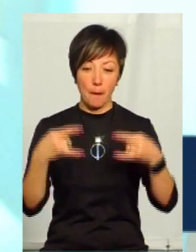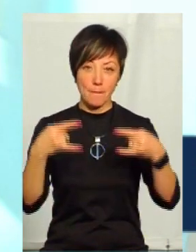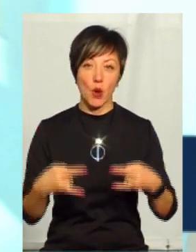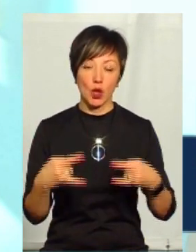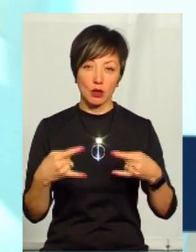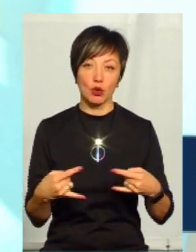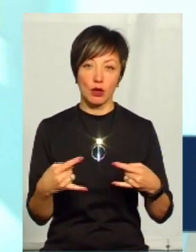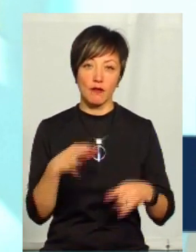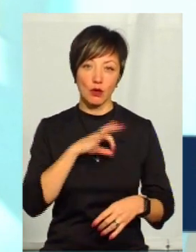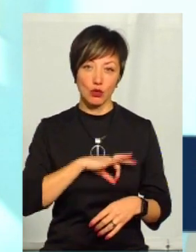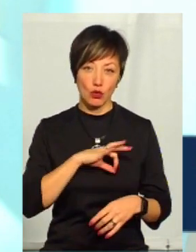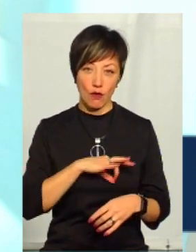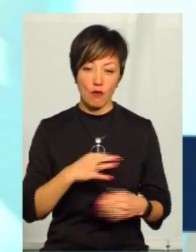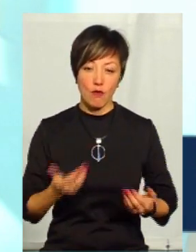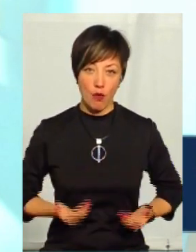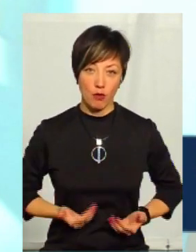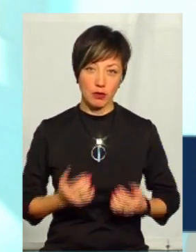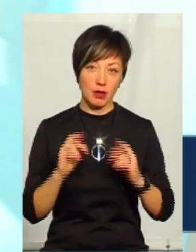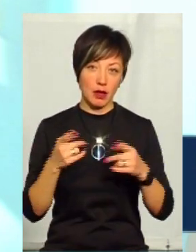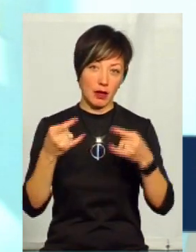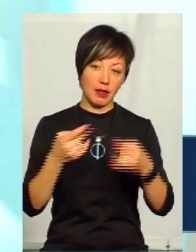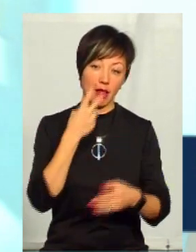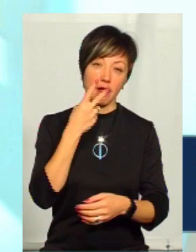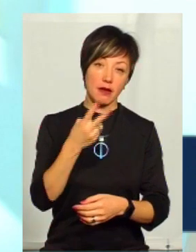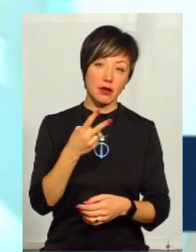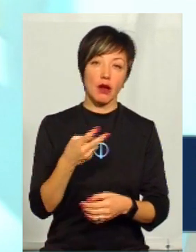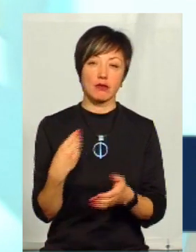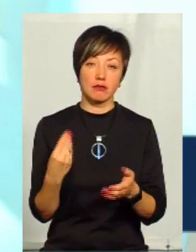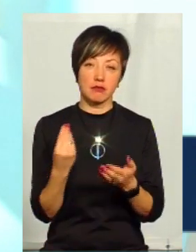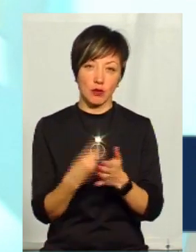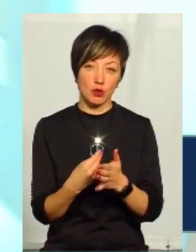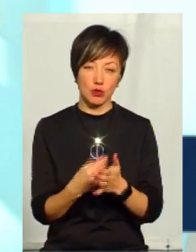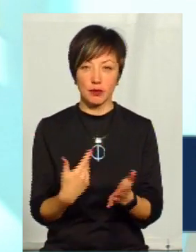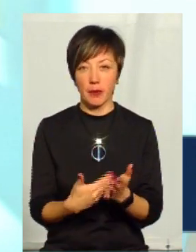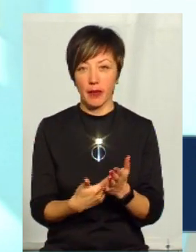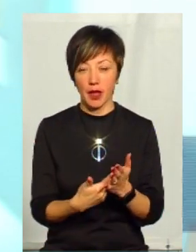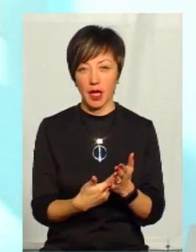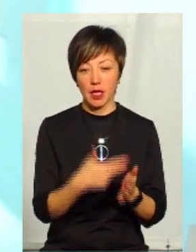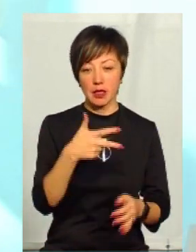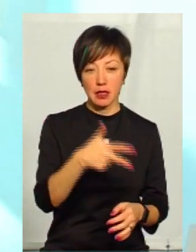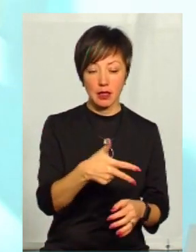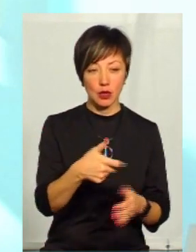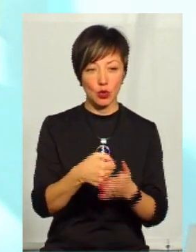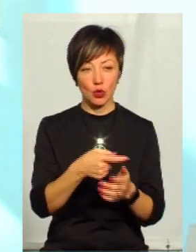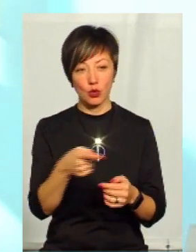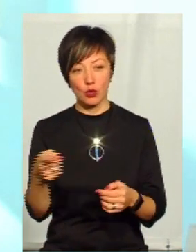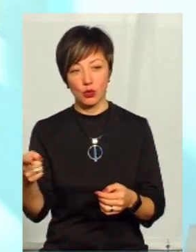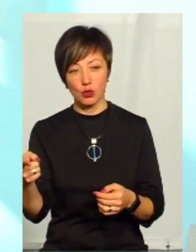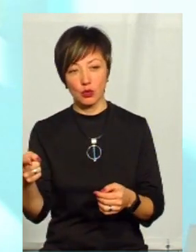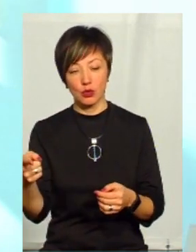такий ми використовуємо в побуті як телевізор, він коштує від трьох до